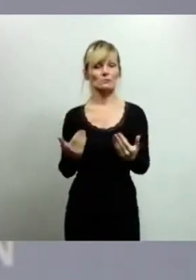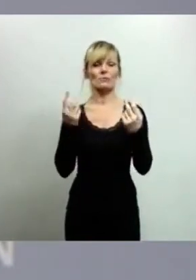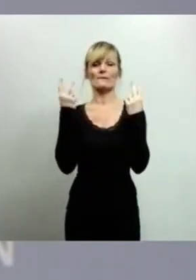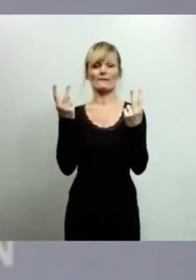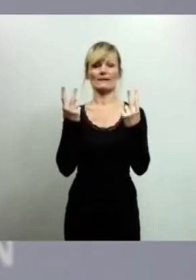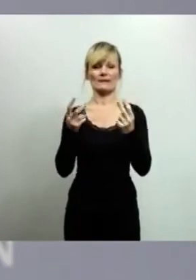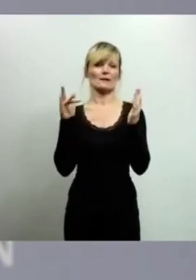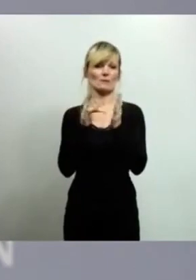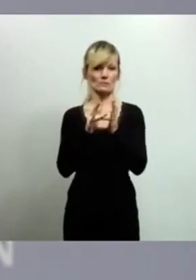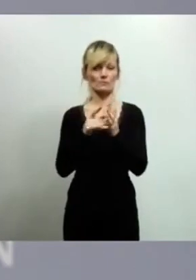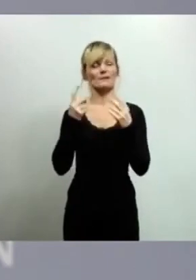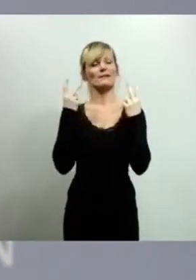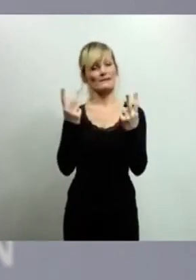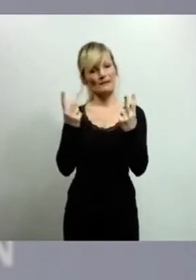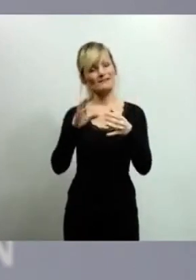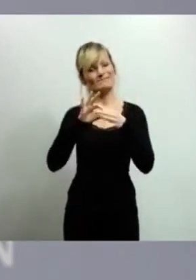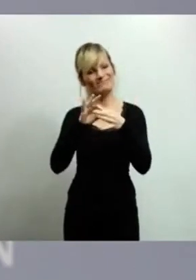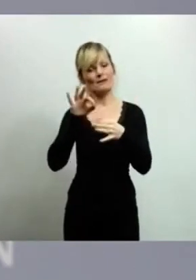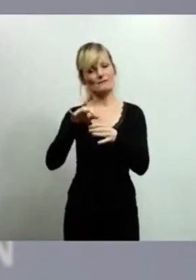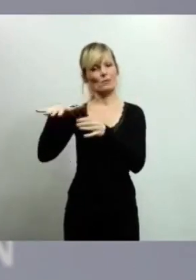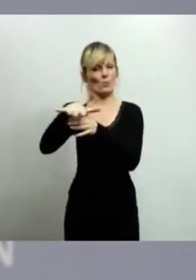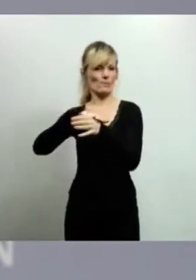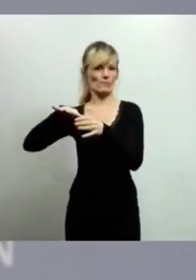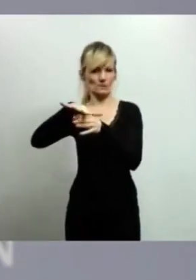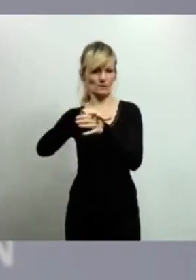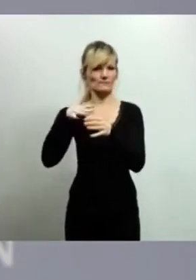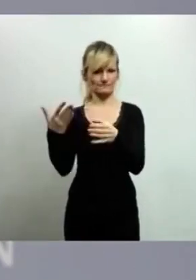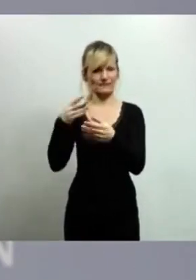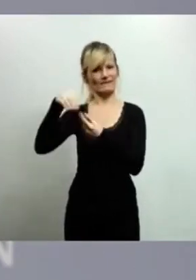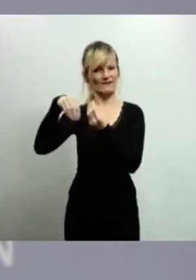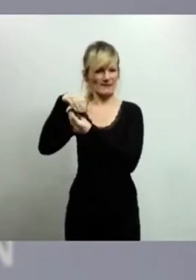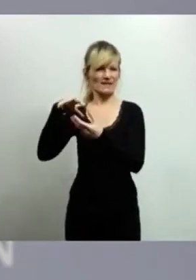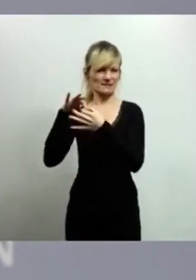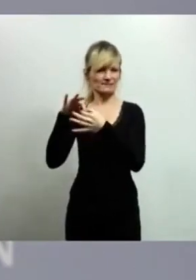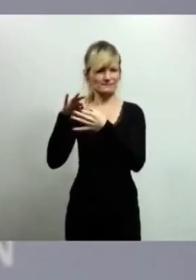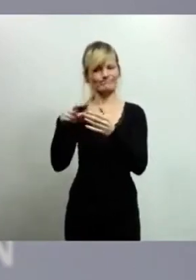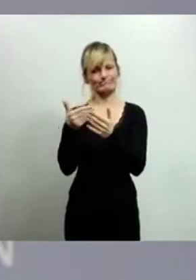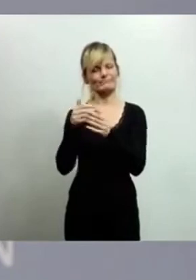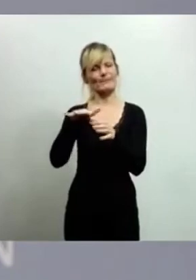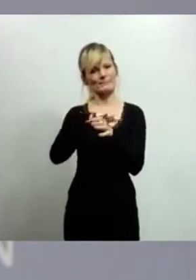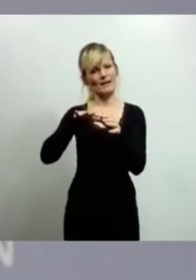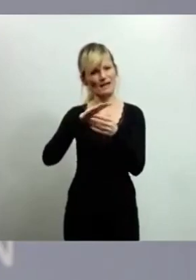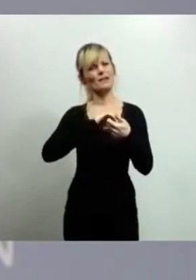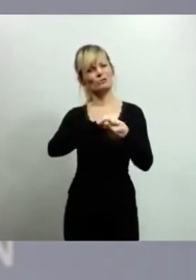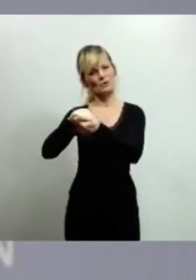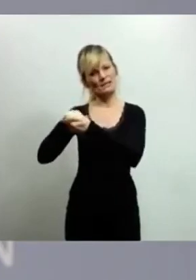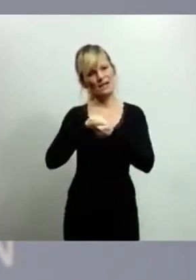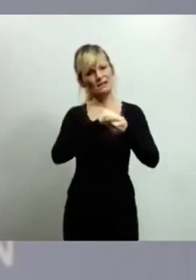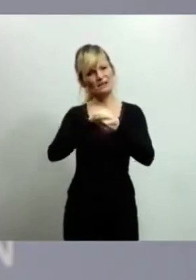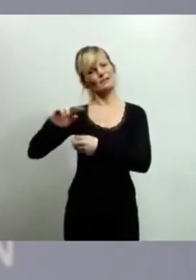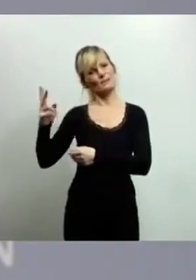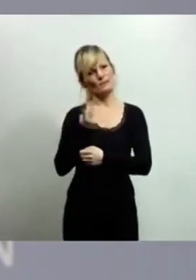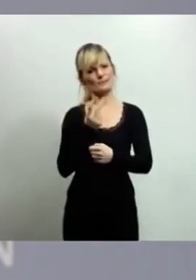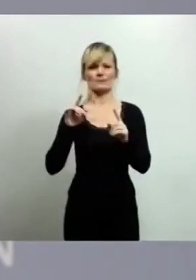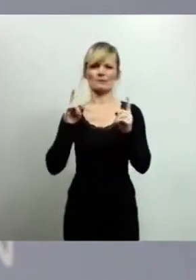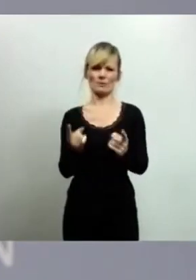wichtiges Anliegen auch der kommunalen Familie, dass wir uns in diesem Bereich nach wie vor miteinander solidarisch bewegen, damit wir eben